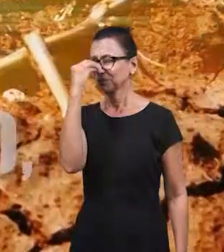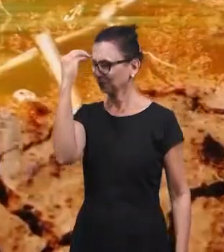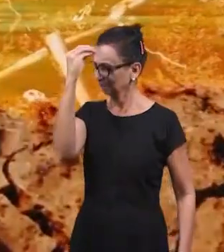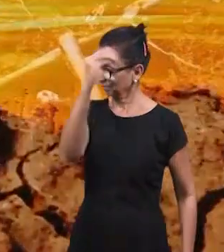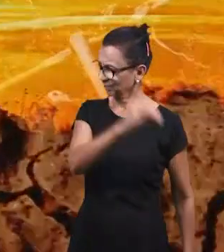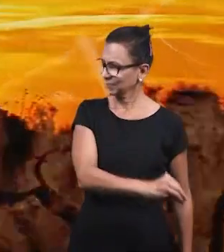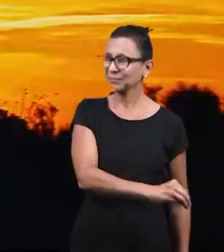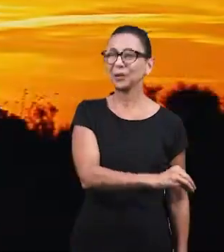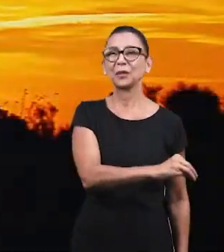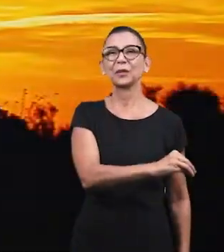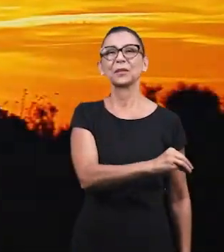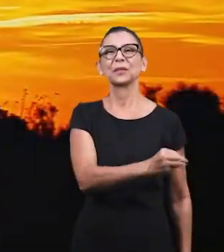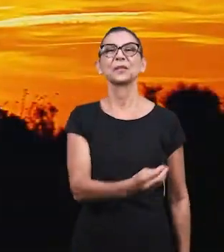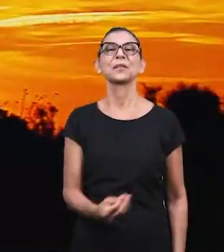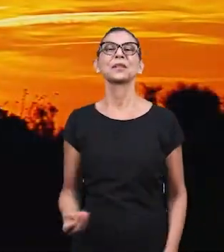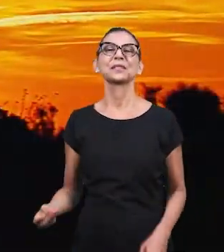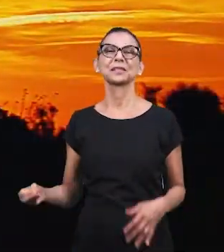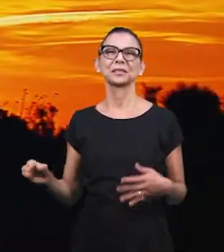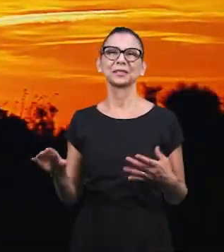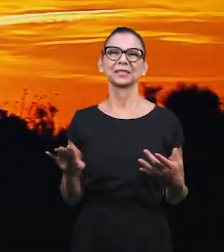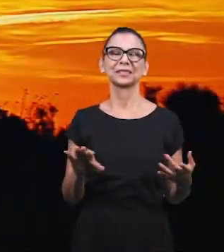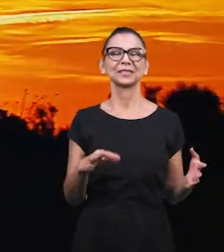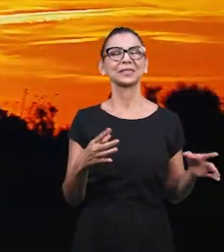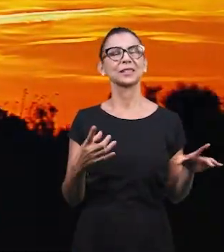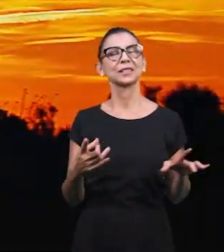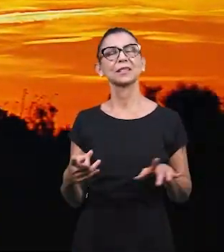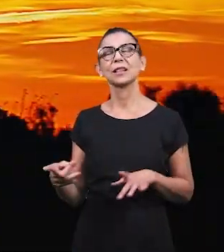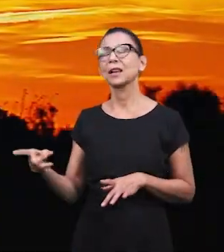У Иисус Прими Меня